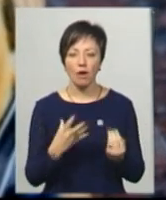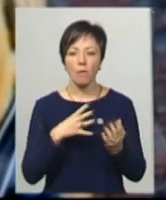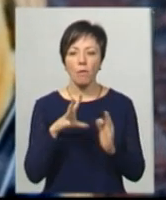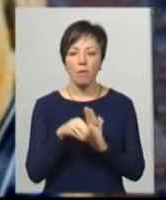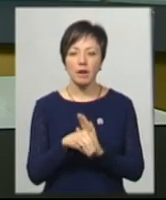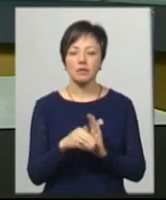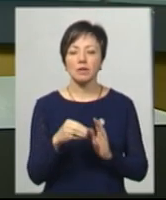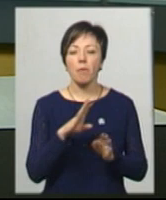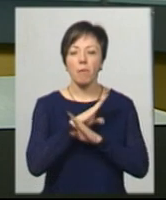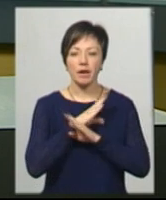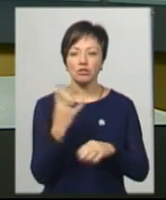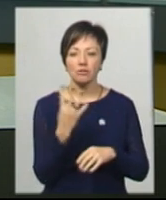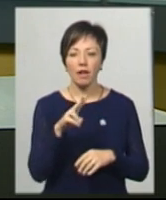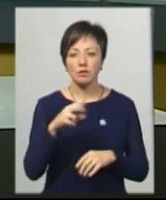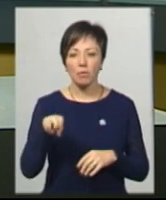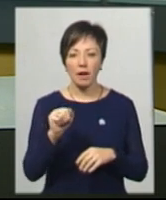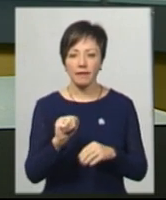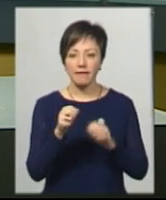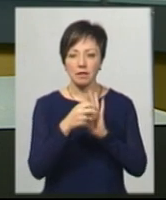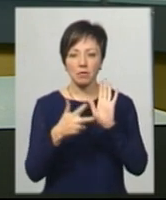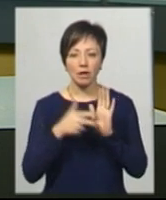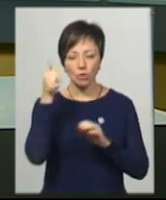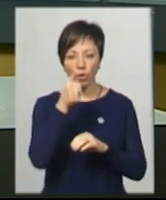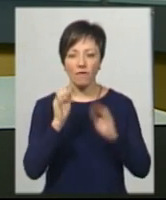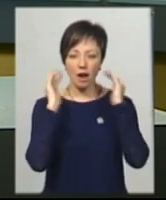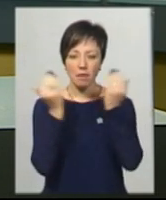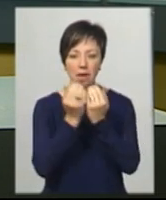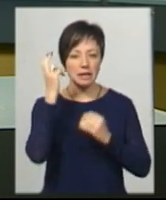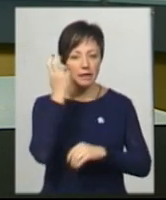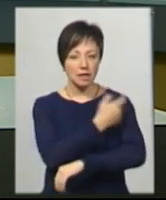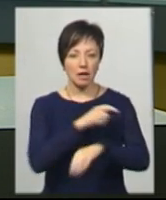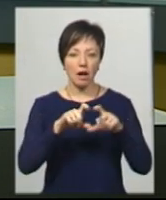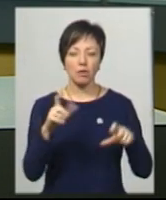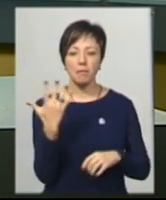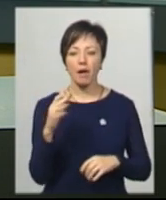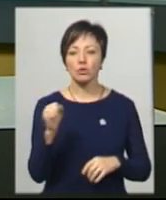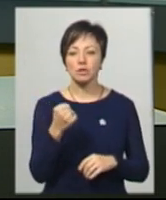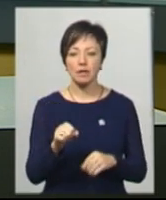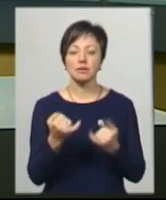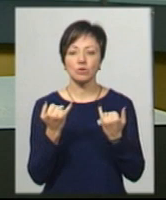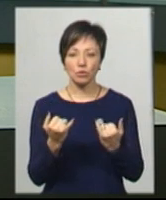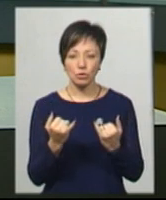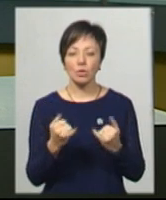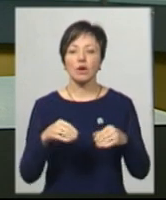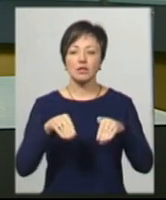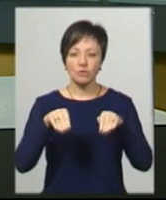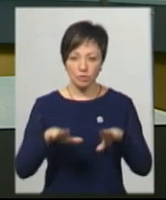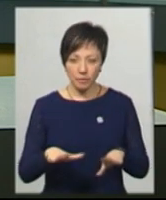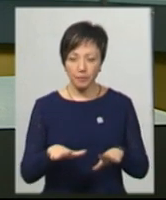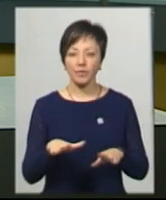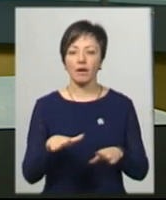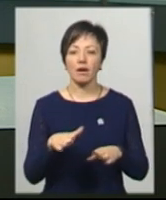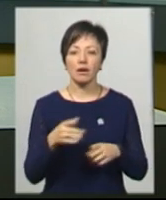4 листопада 2018 року в реанімації Київської лікарні. 5 серпня цього року набув чинності вирок п'яти особам,